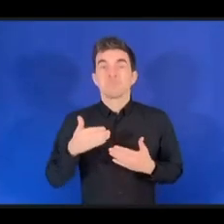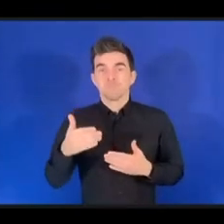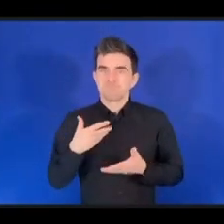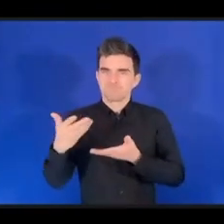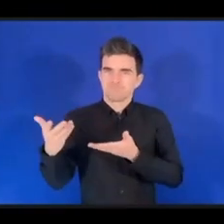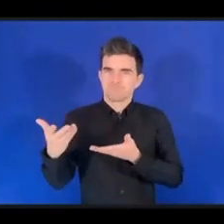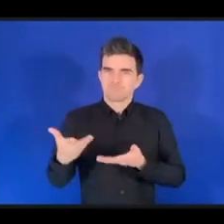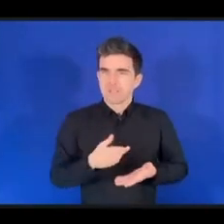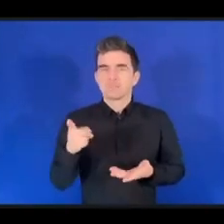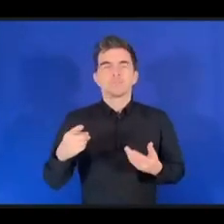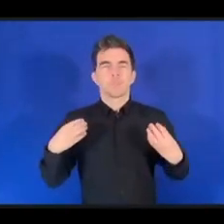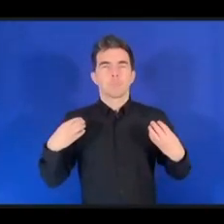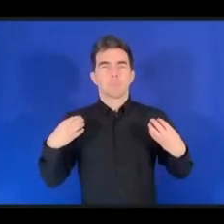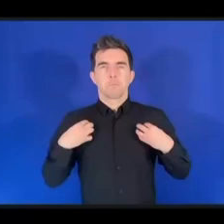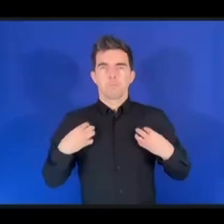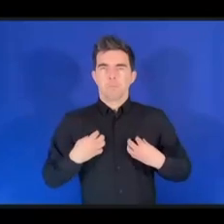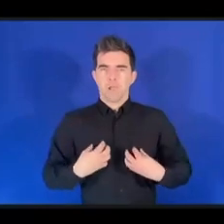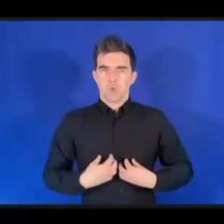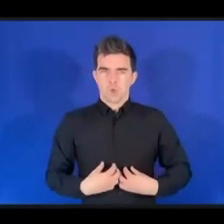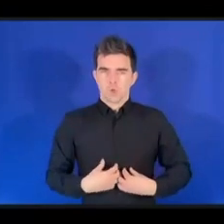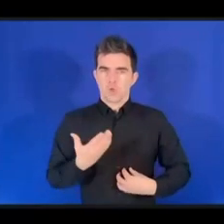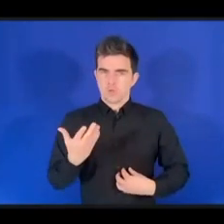Кадакава, вам слово.